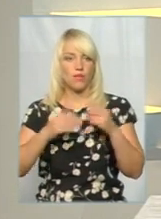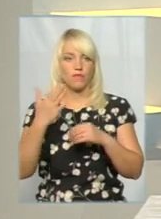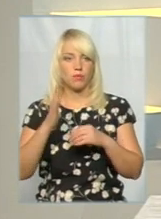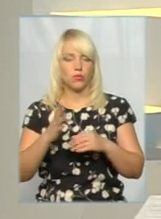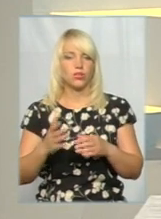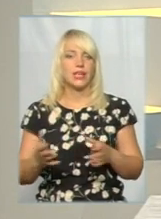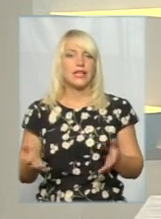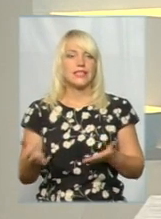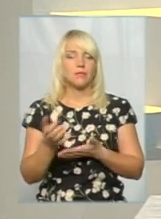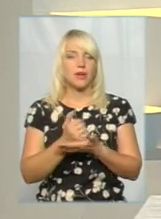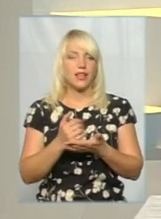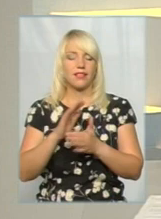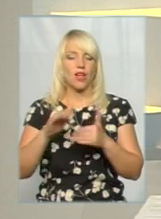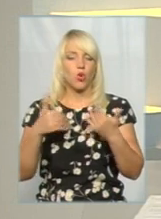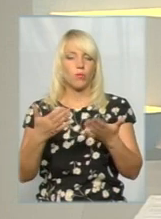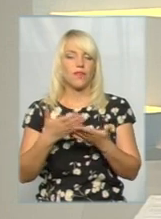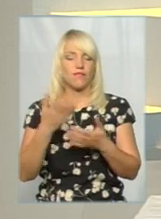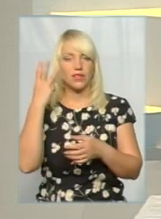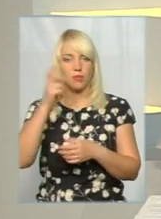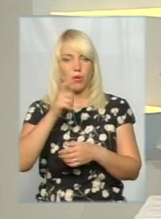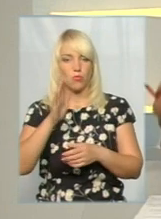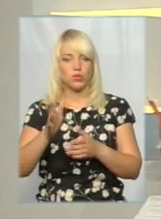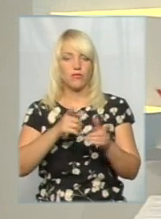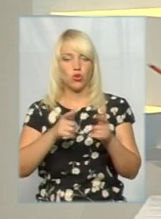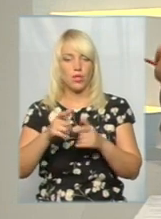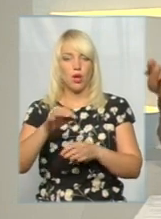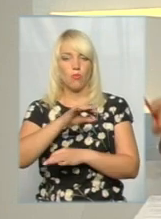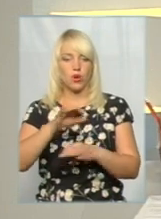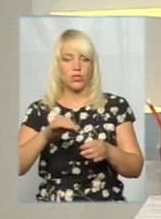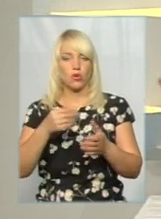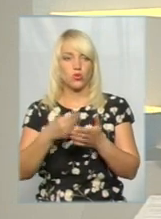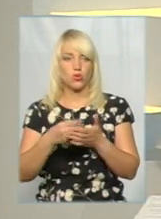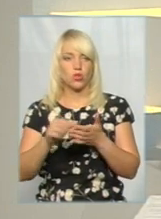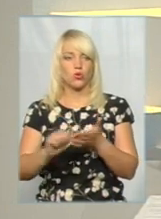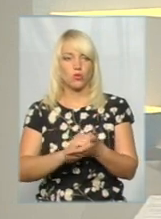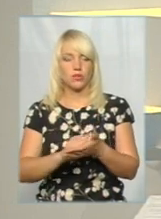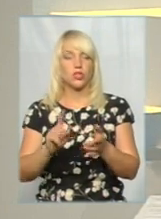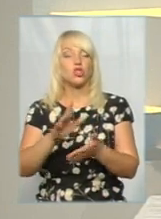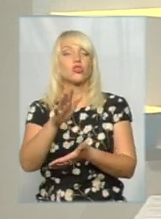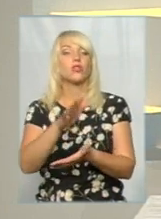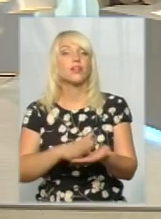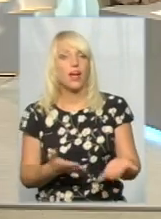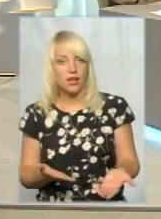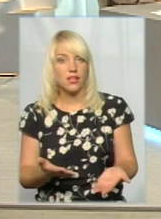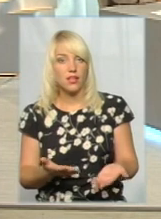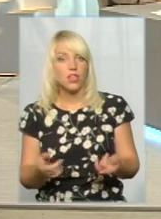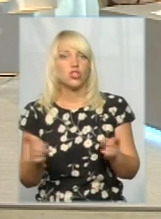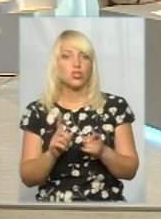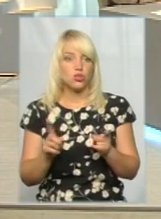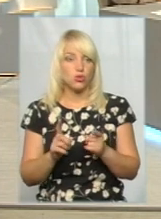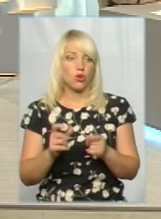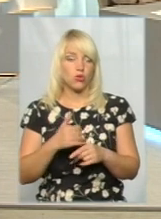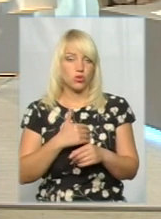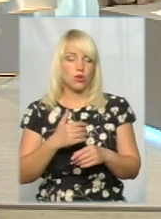рекомендації від хмельничан, буде виготовлятися проєктно-кошторисна документація. Що далі? З чого почнуться основні